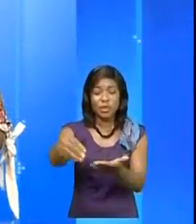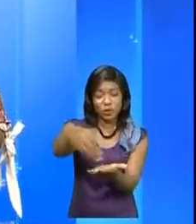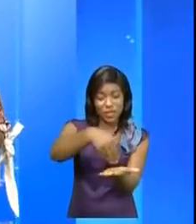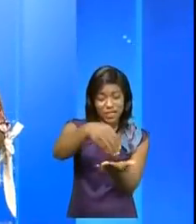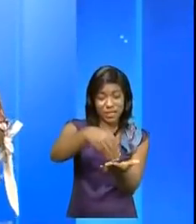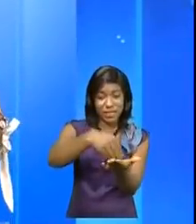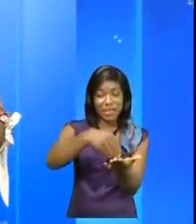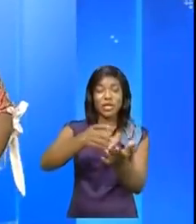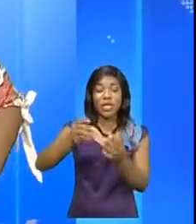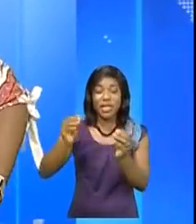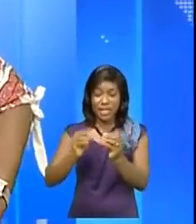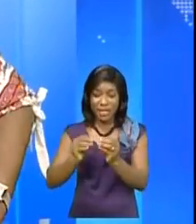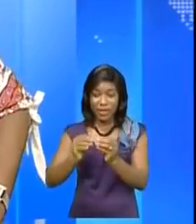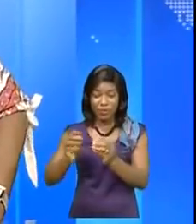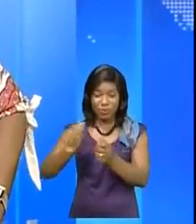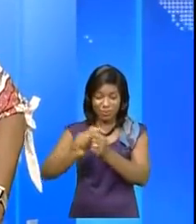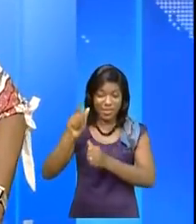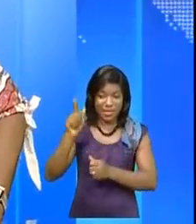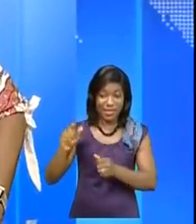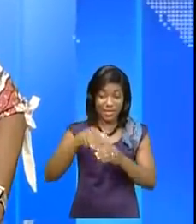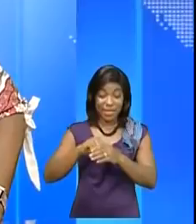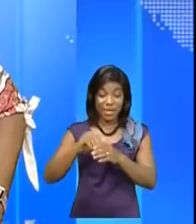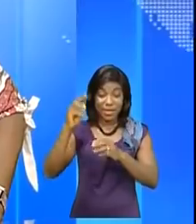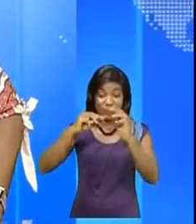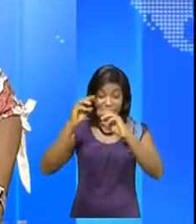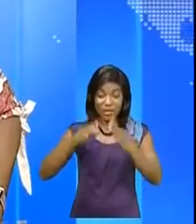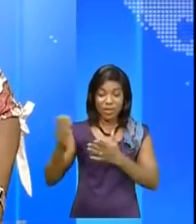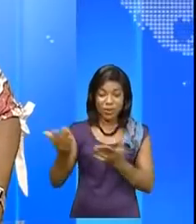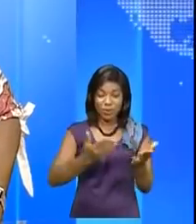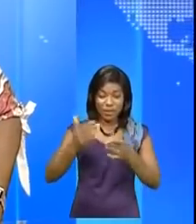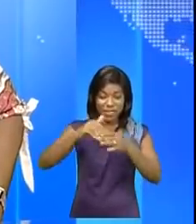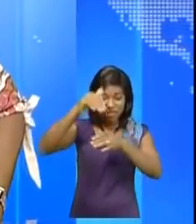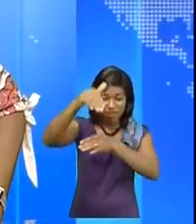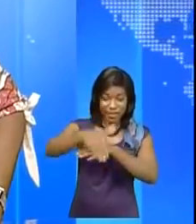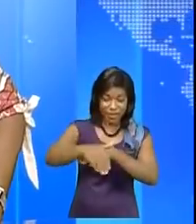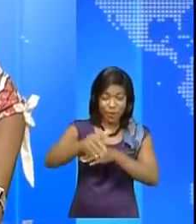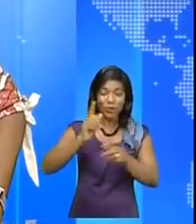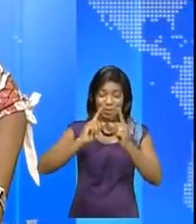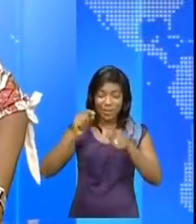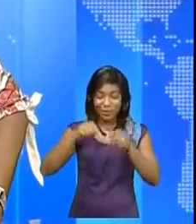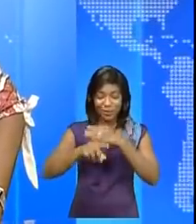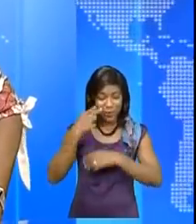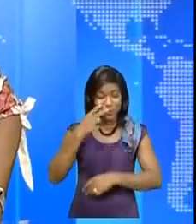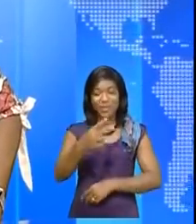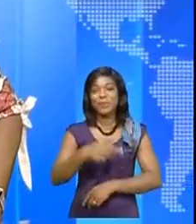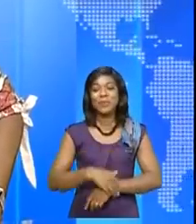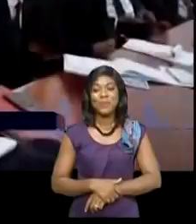a fait l'objet d'une réunion au ministère de Commerce extérieur. Des précisions dans ce reportage.